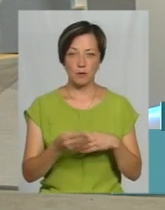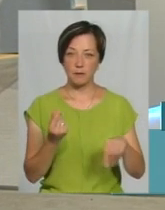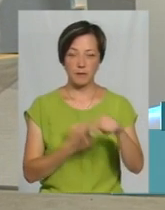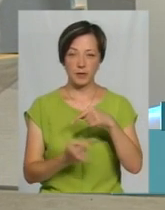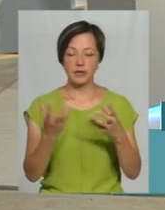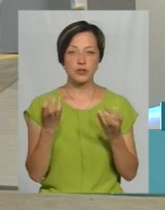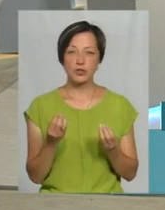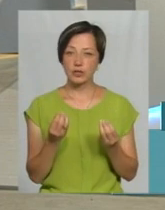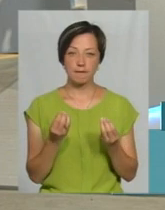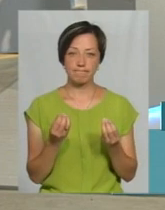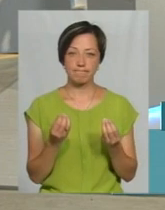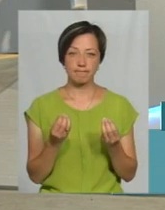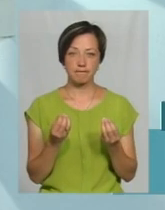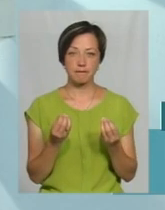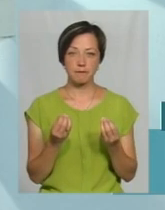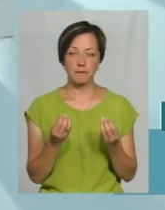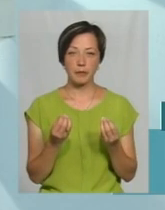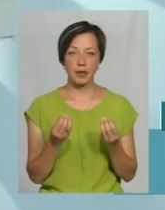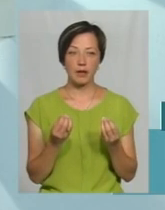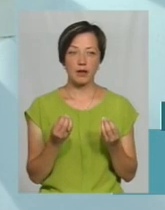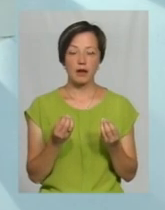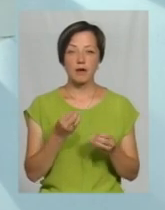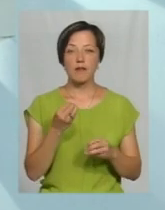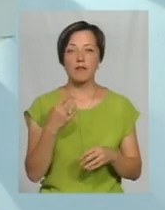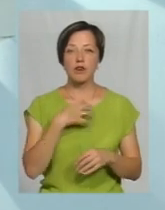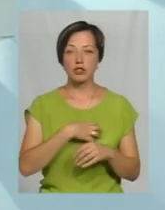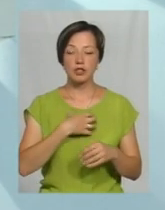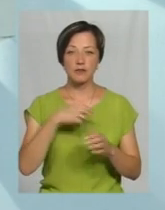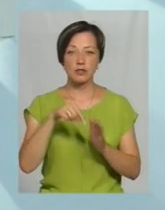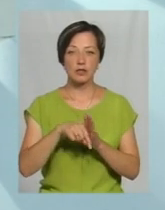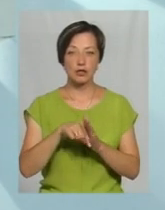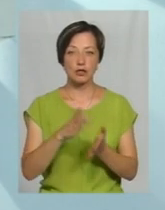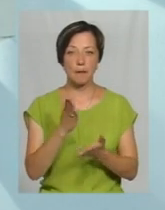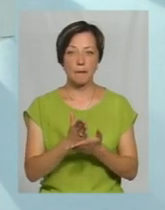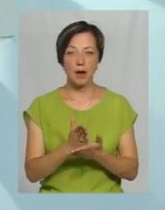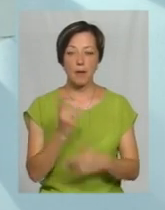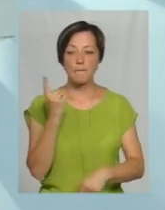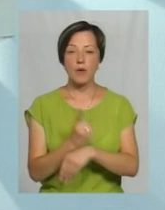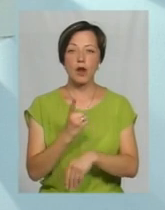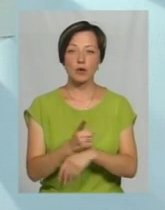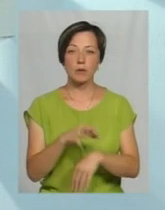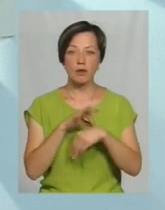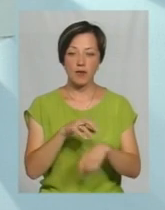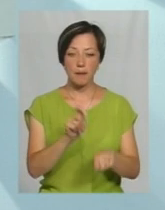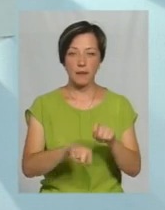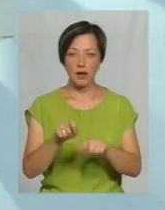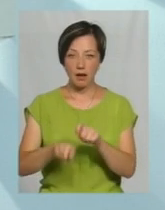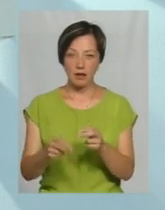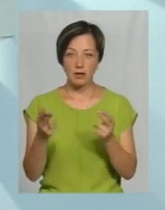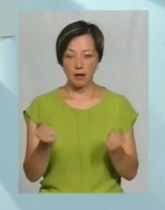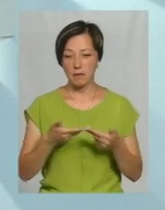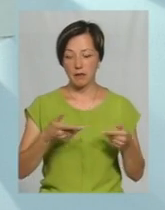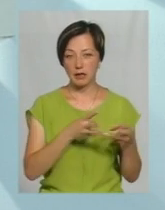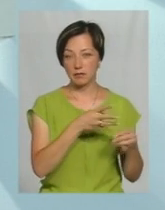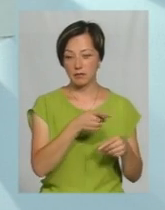несвідомі. Ще велику роль зіграла мораторія на проведення здійснення перевірок. Ми